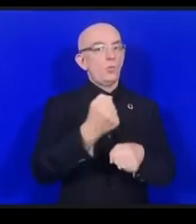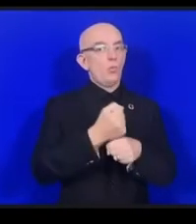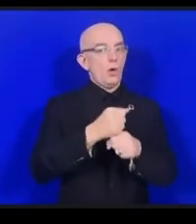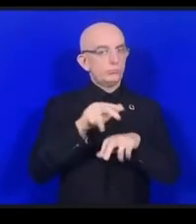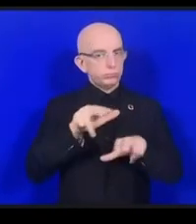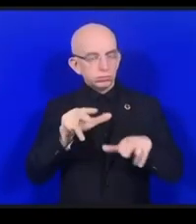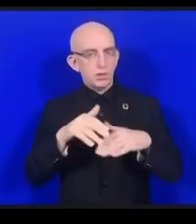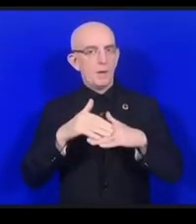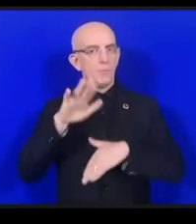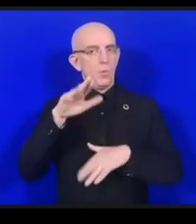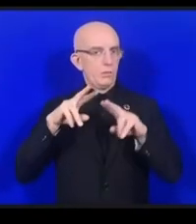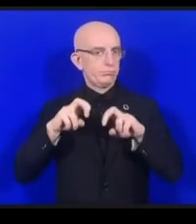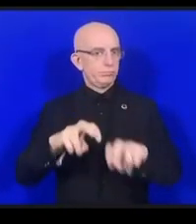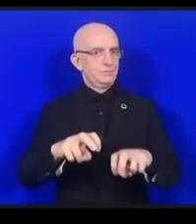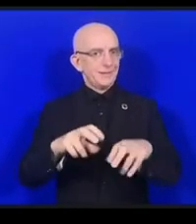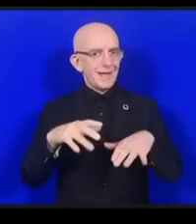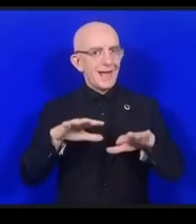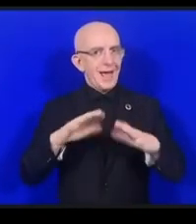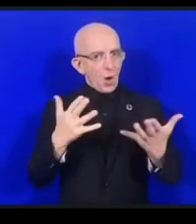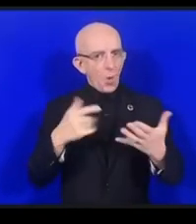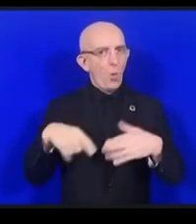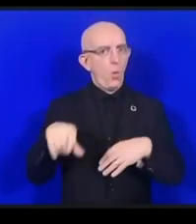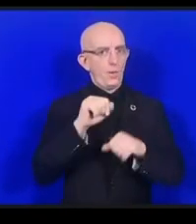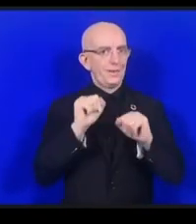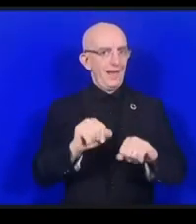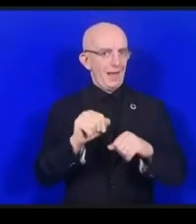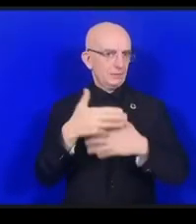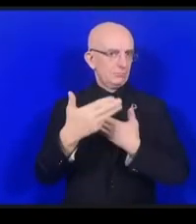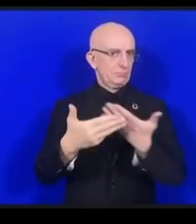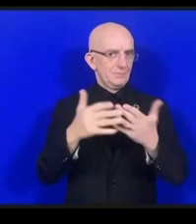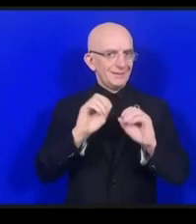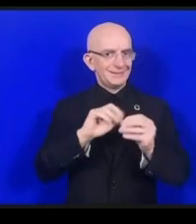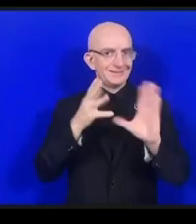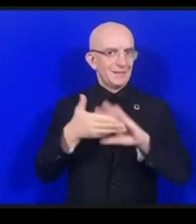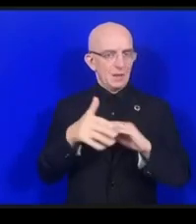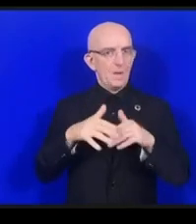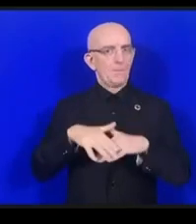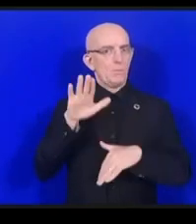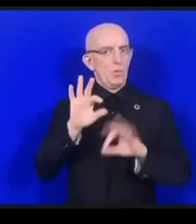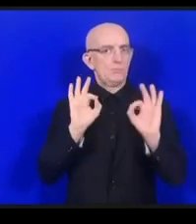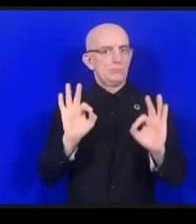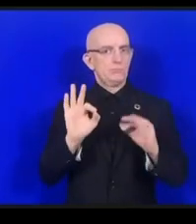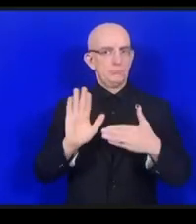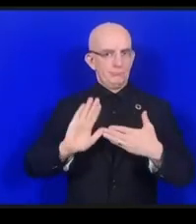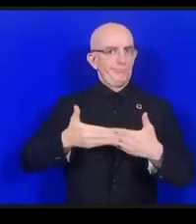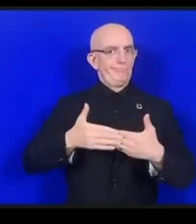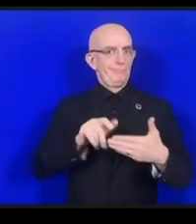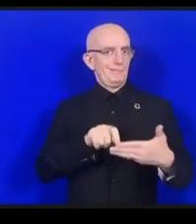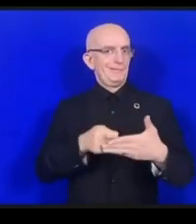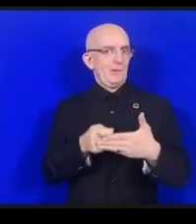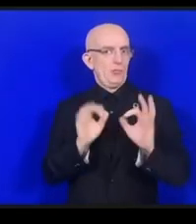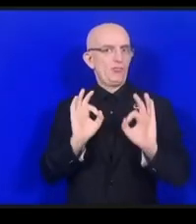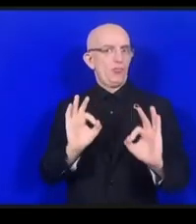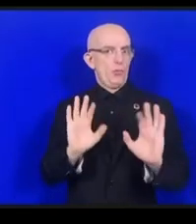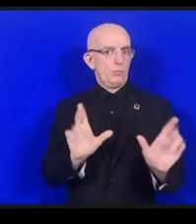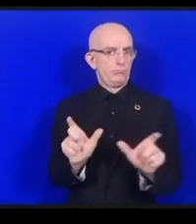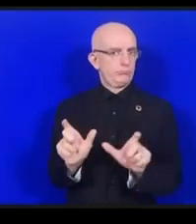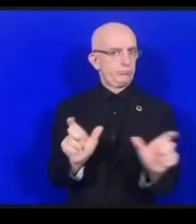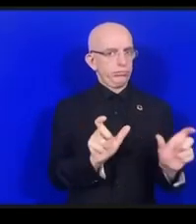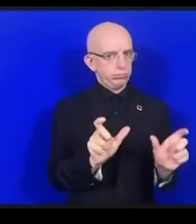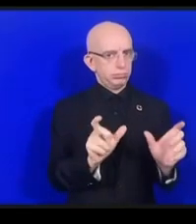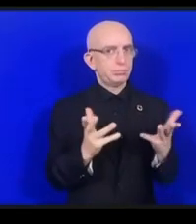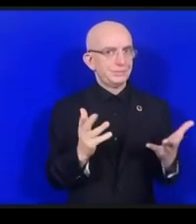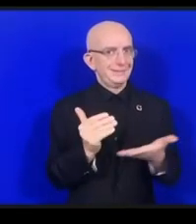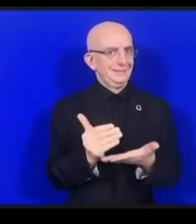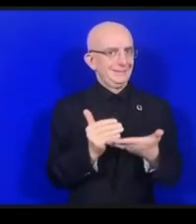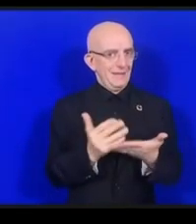いものにするかとそして安全なものにするかという作業を進めていますそれから別のワーキンググループは教育カリキュラ